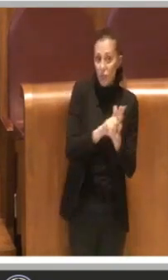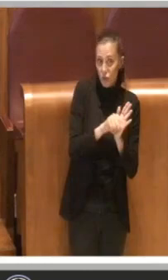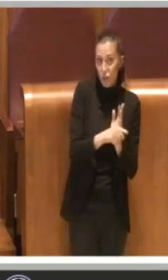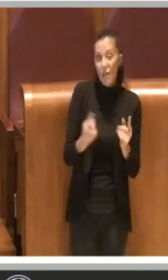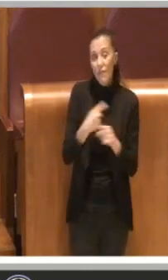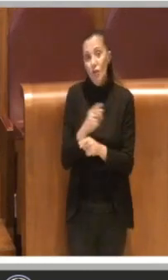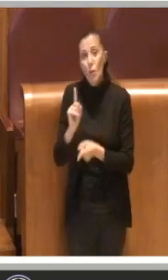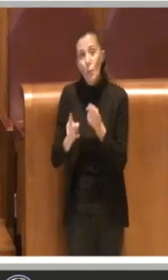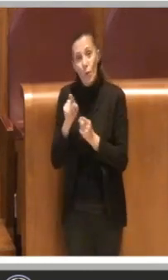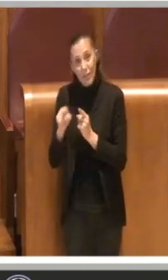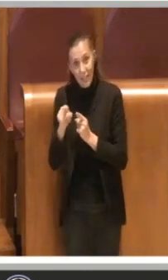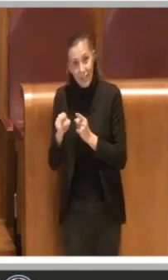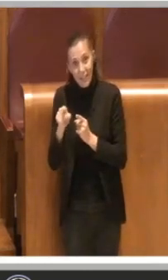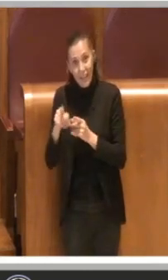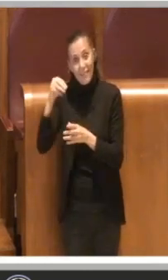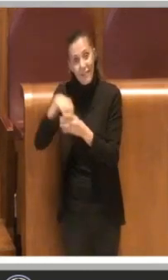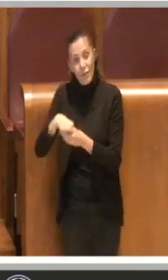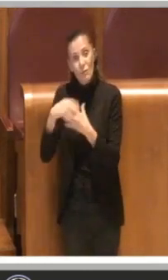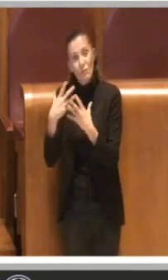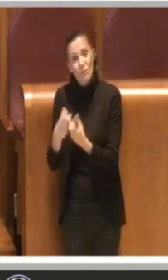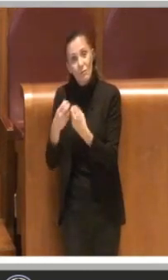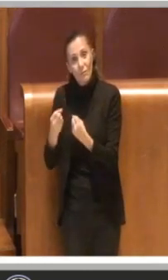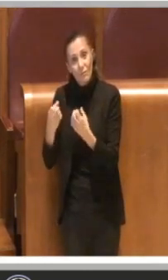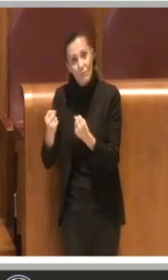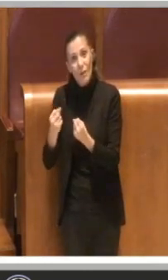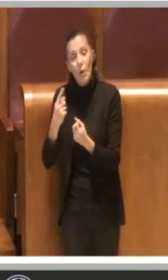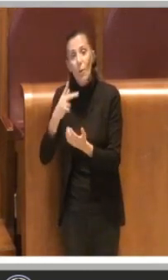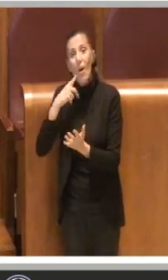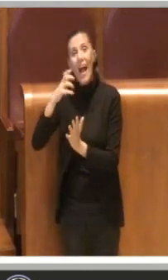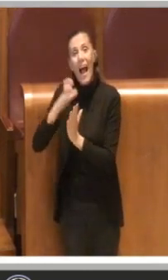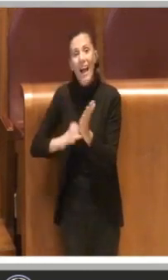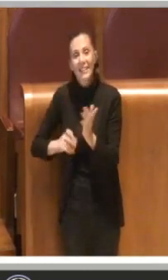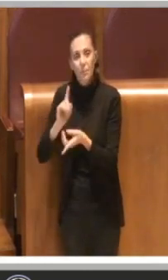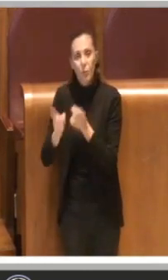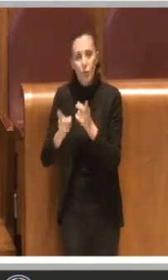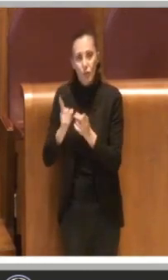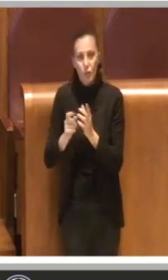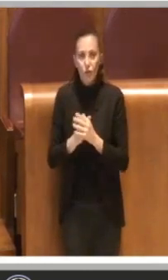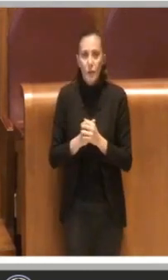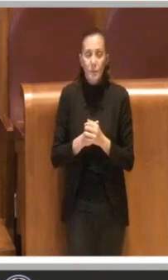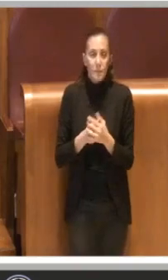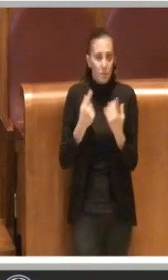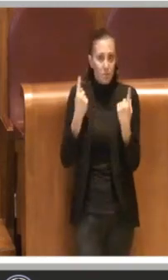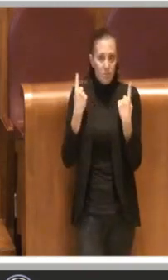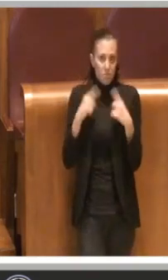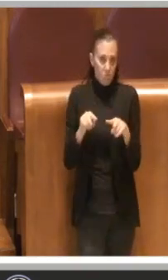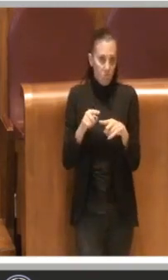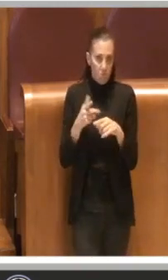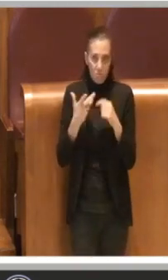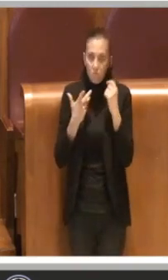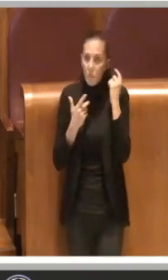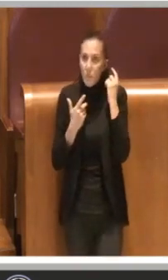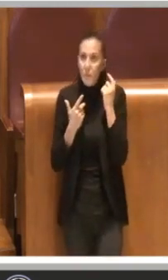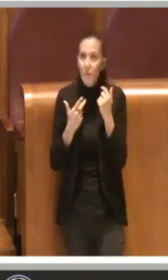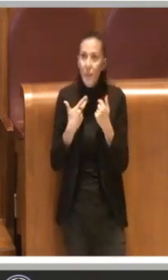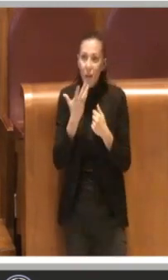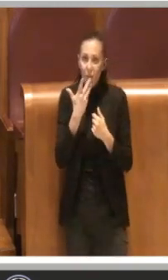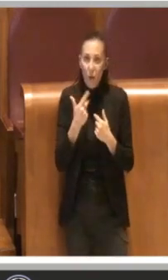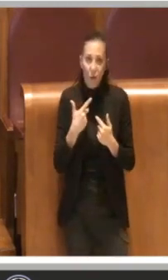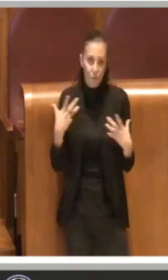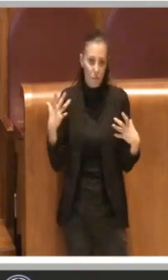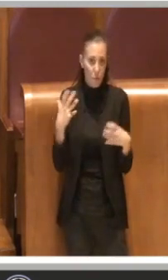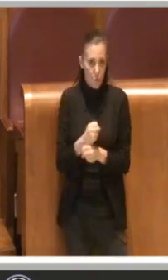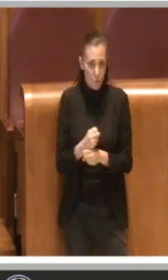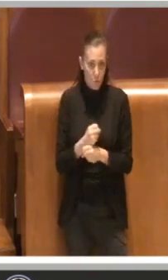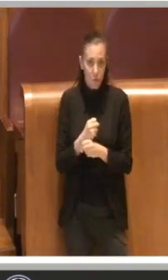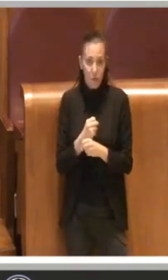cosa, è quella che appunto viene contenuta all'interno degli atti politici. Questo giusto per tagliare corto e per